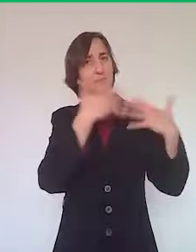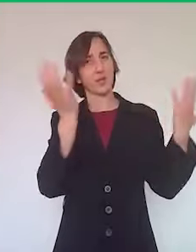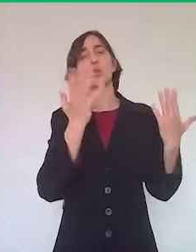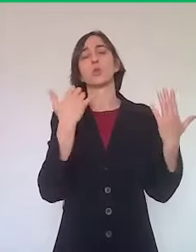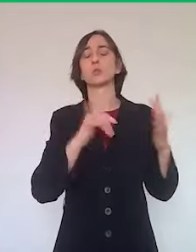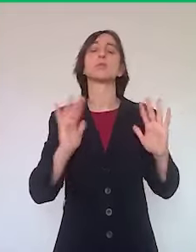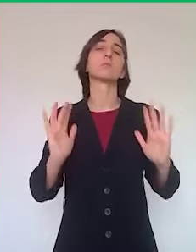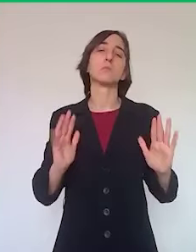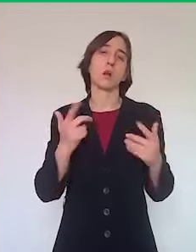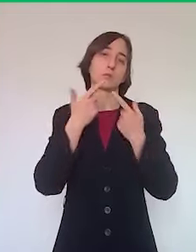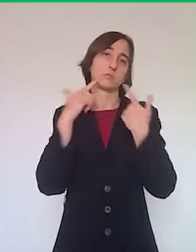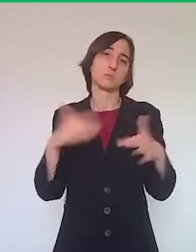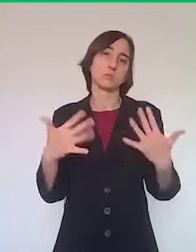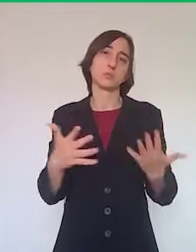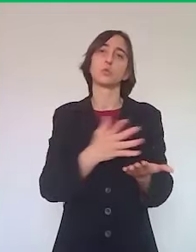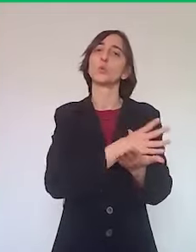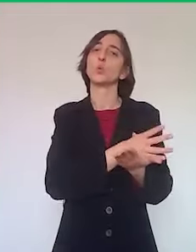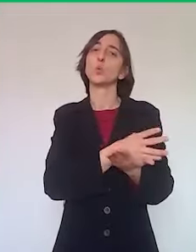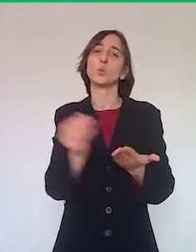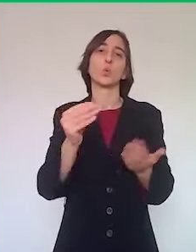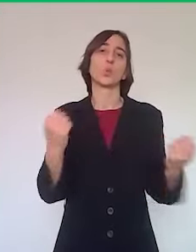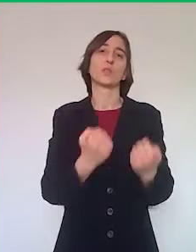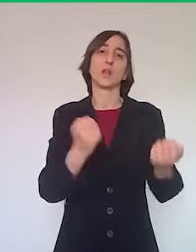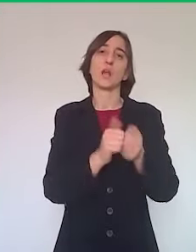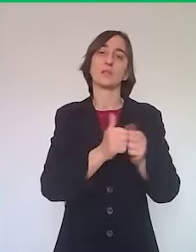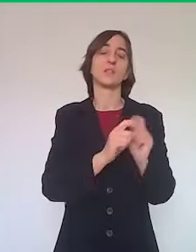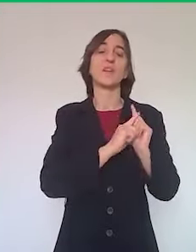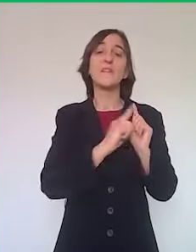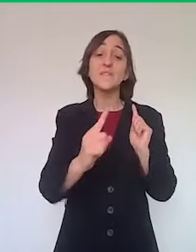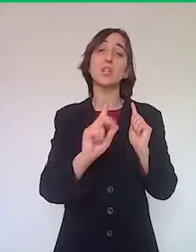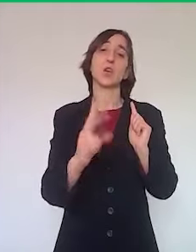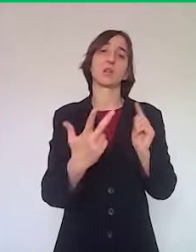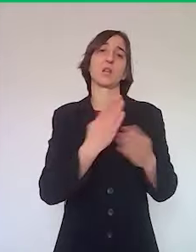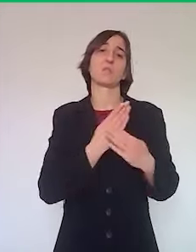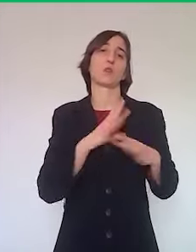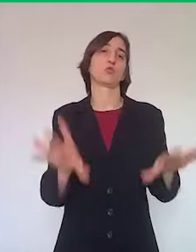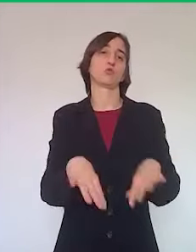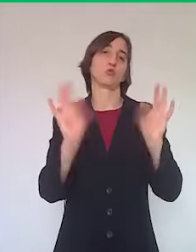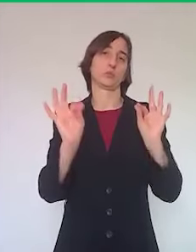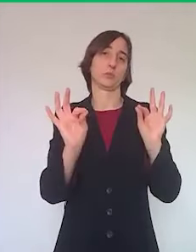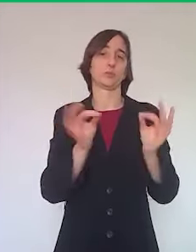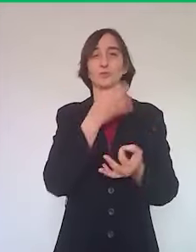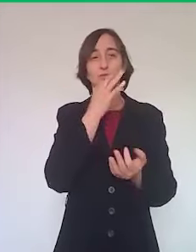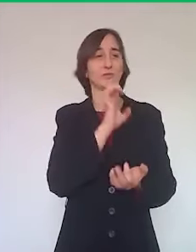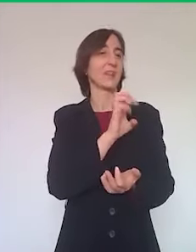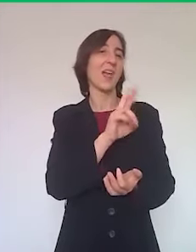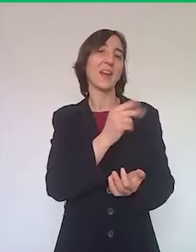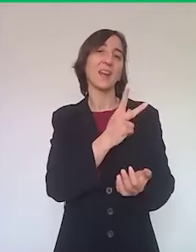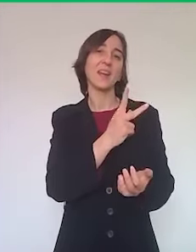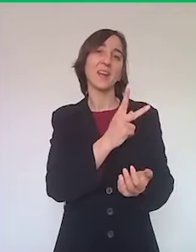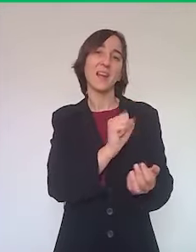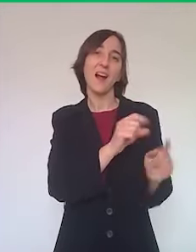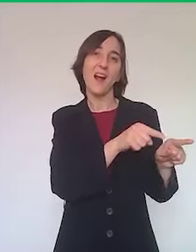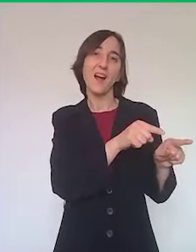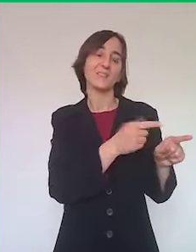le attività sportive, almeno fino al 3 maggio, sono sospese, quindi purtroppo Erika non è possibile neanche procedere